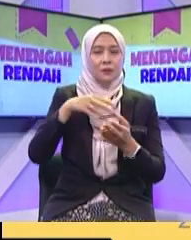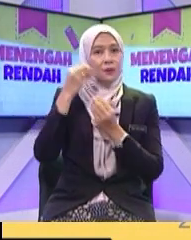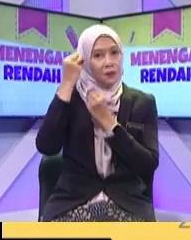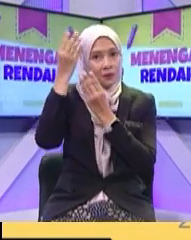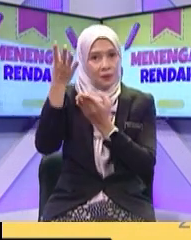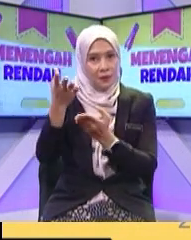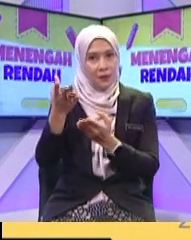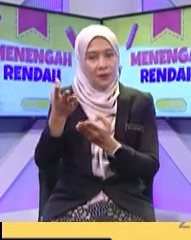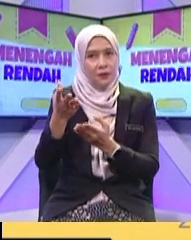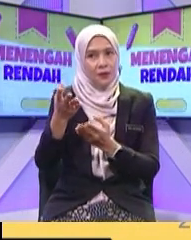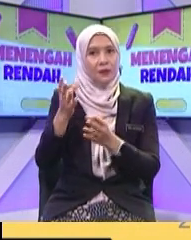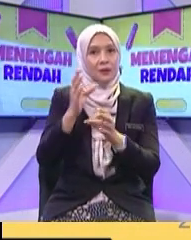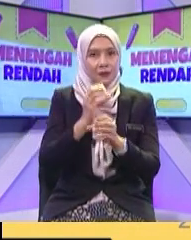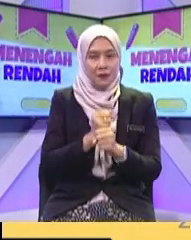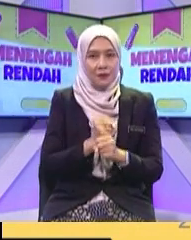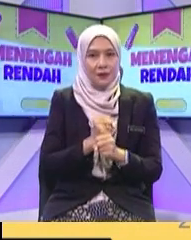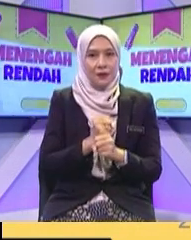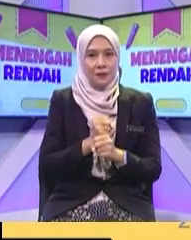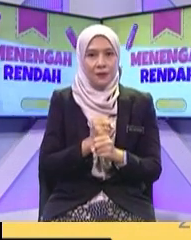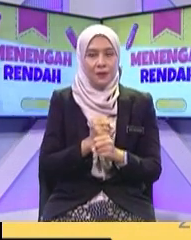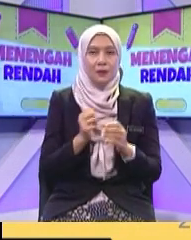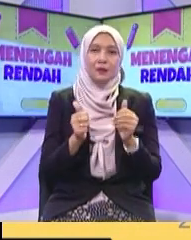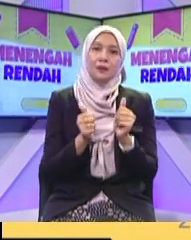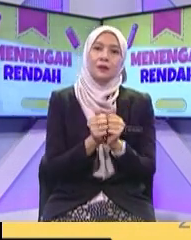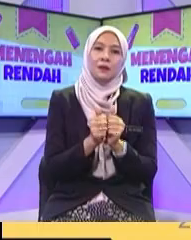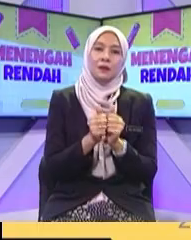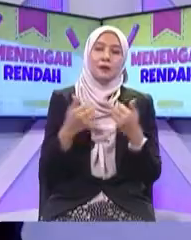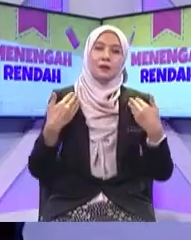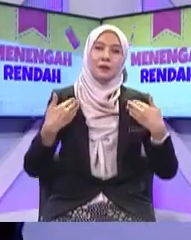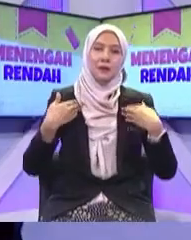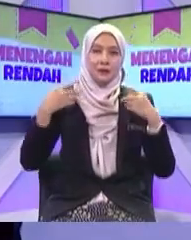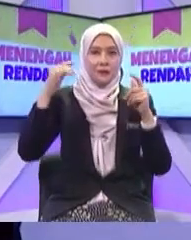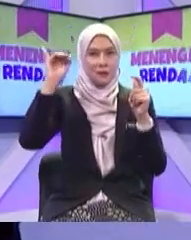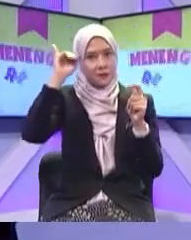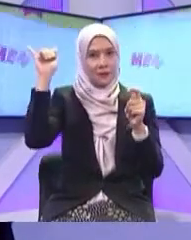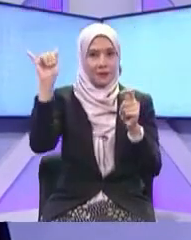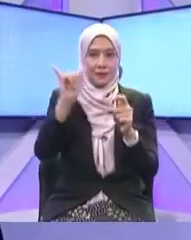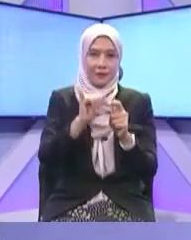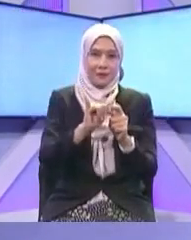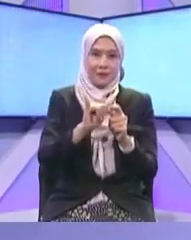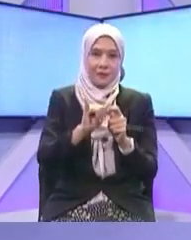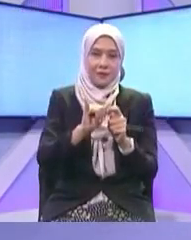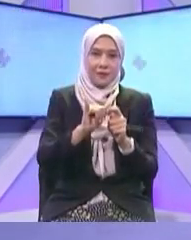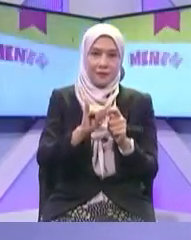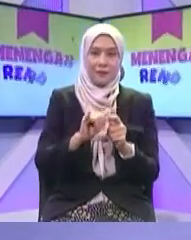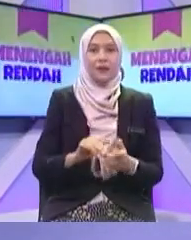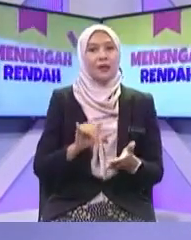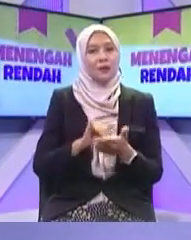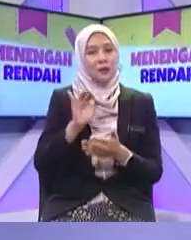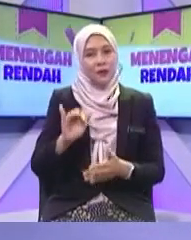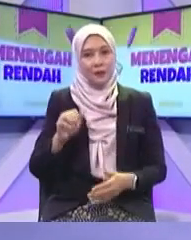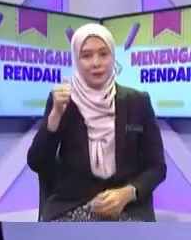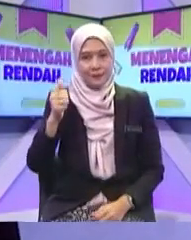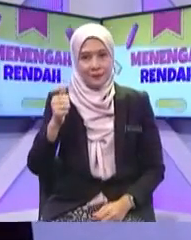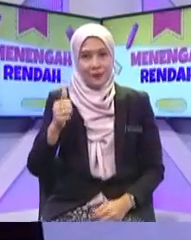boleh kita Perolehi Okey Dengan adanya telekomunikasi Okey Itu yang positif Kita pergi kepada negatif